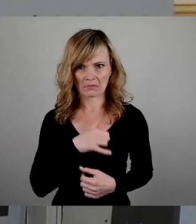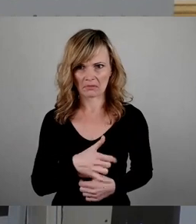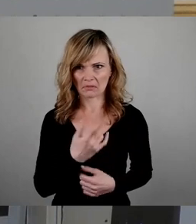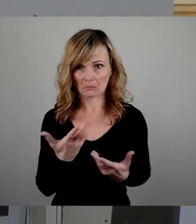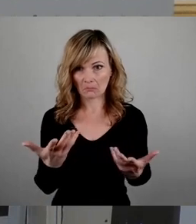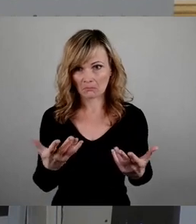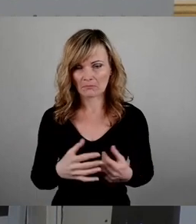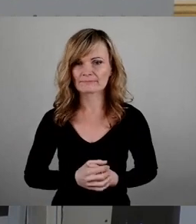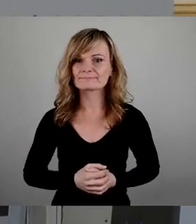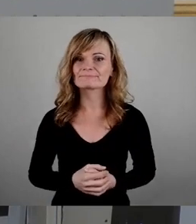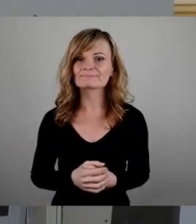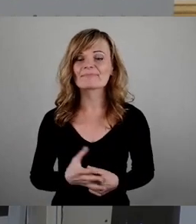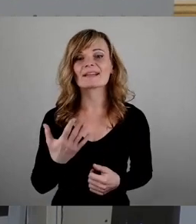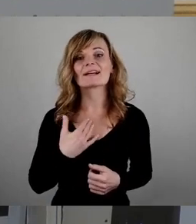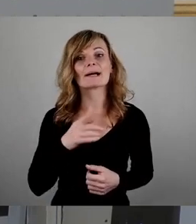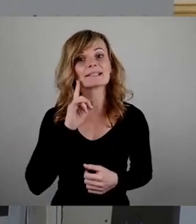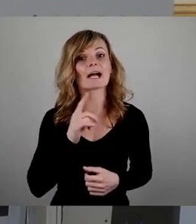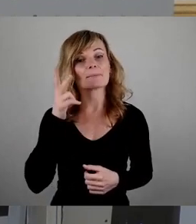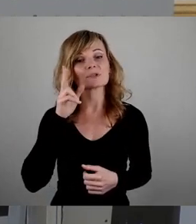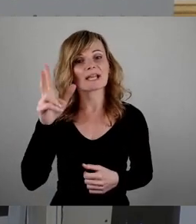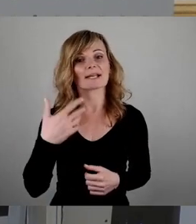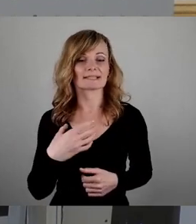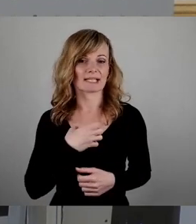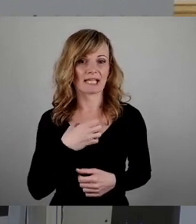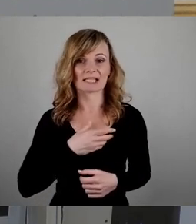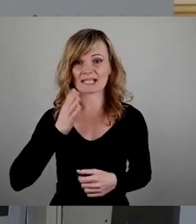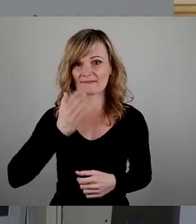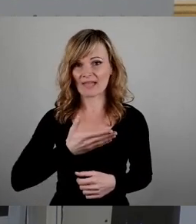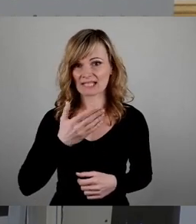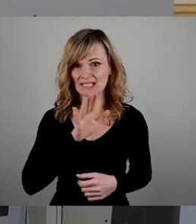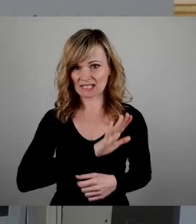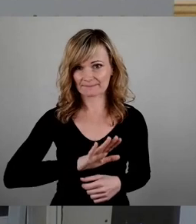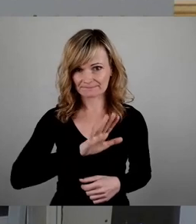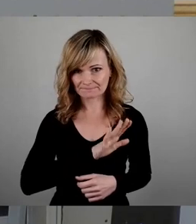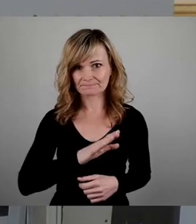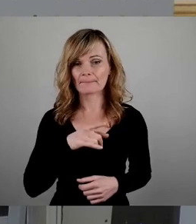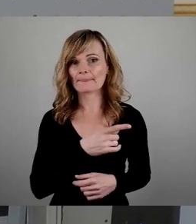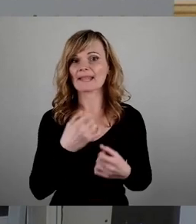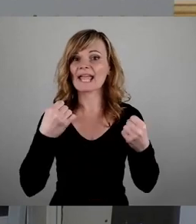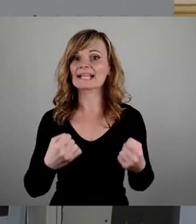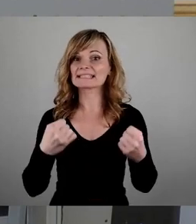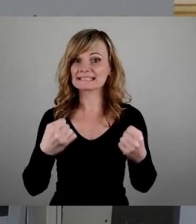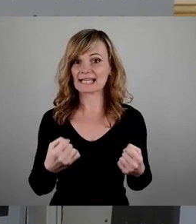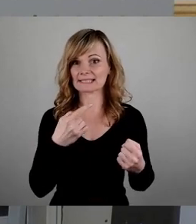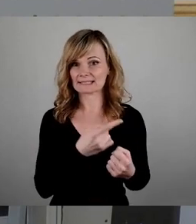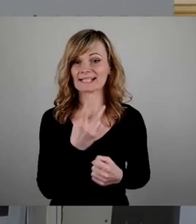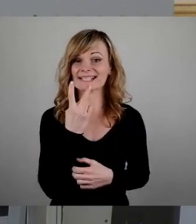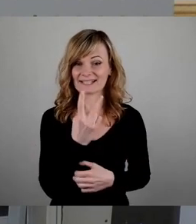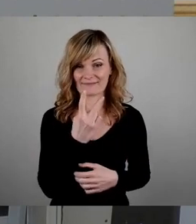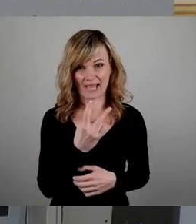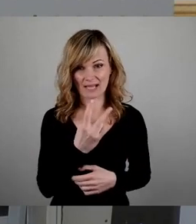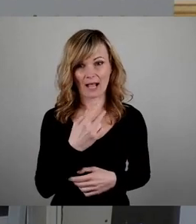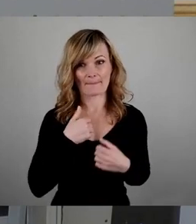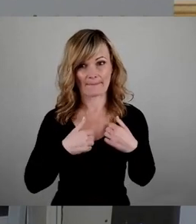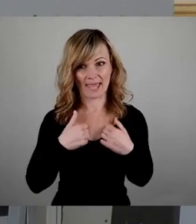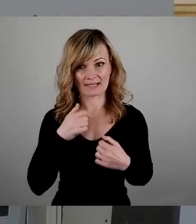Meine Damen und Herren, im Dresdner Westen ist die Existenz gleich zweier Bäder